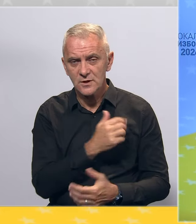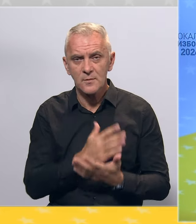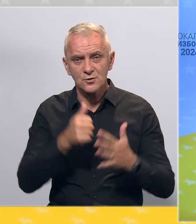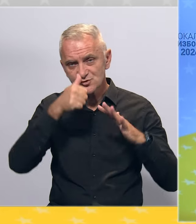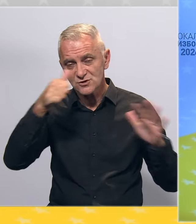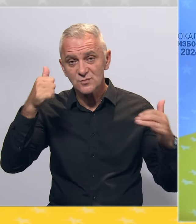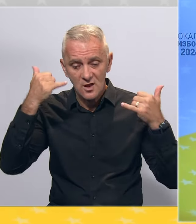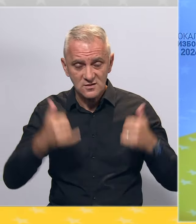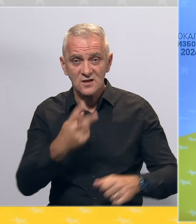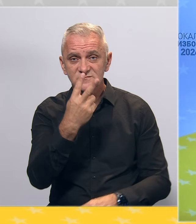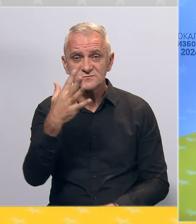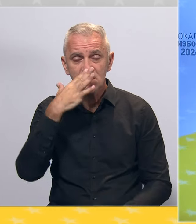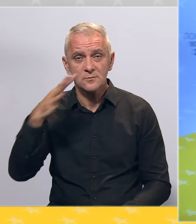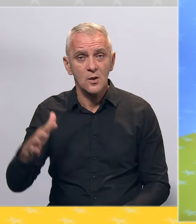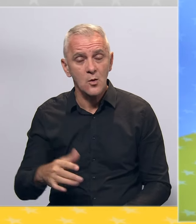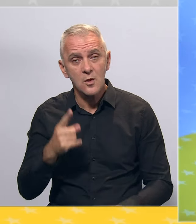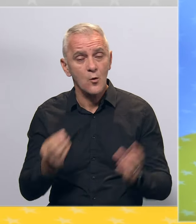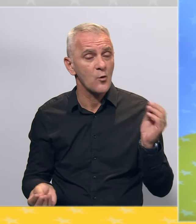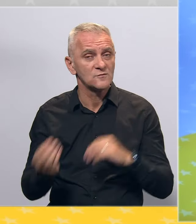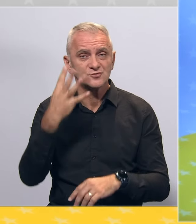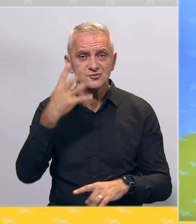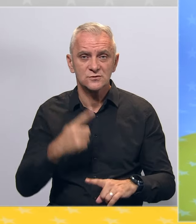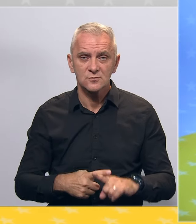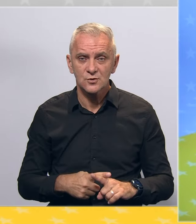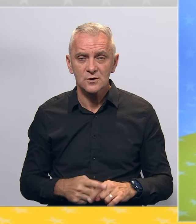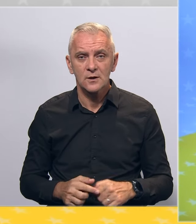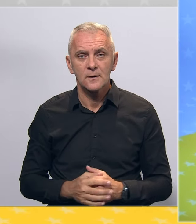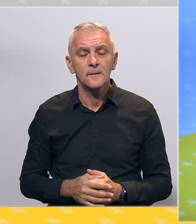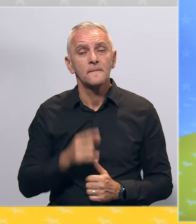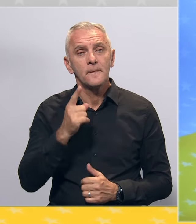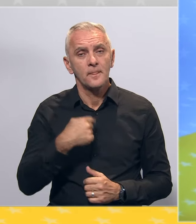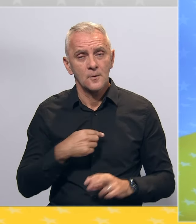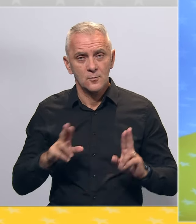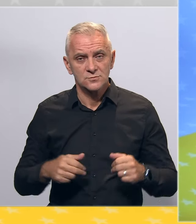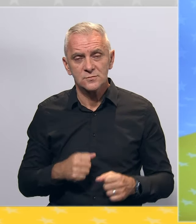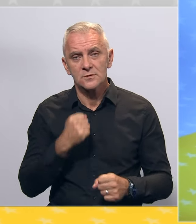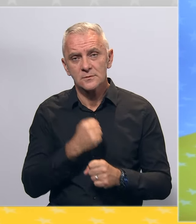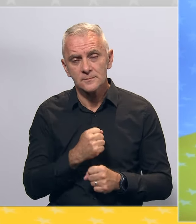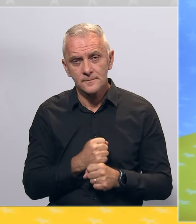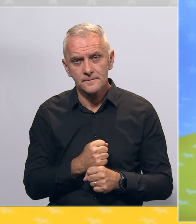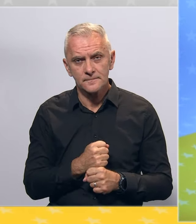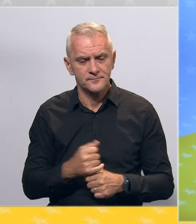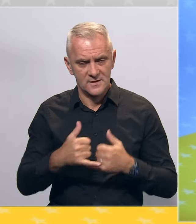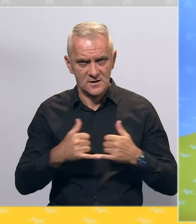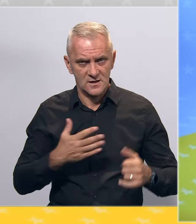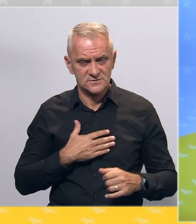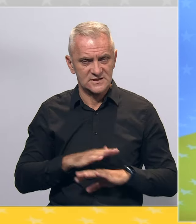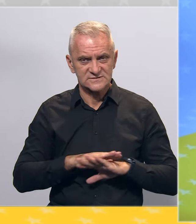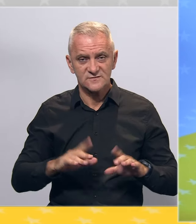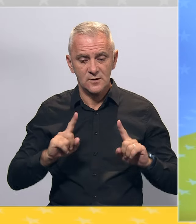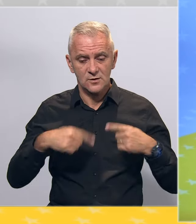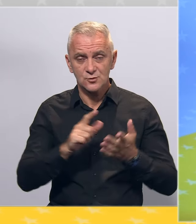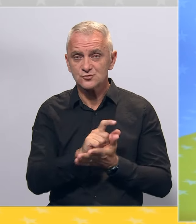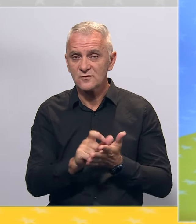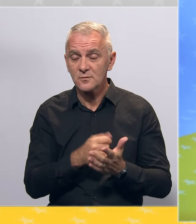a danas gotovo 25 milijuna, što je uvećanje za četiri puta, strend rasta. To nam omogućava da nastavimo s razvojom i napređenjem našeg grada za sve. U idućem